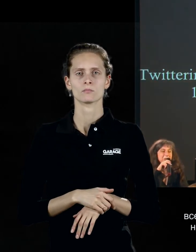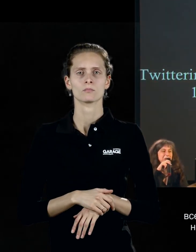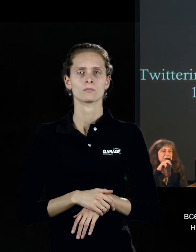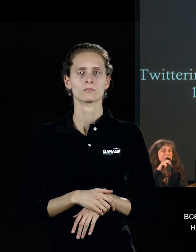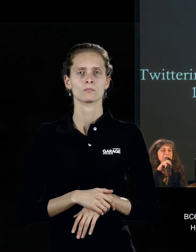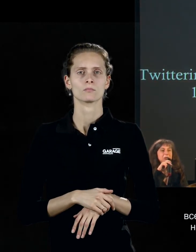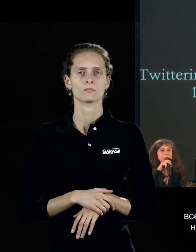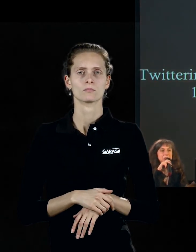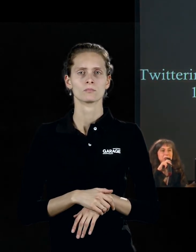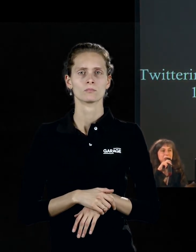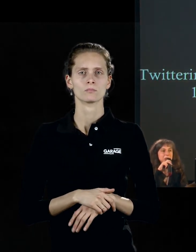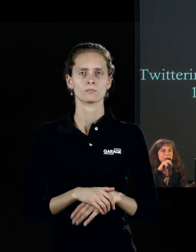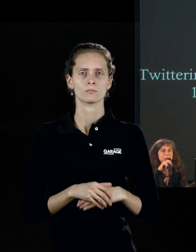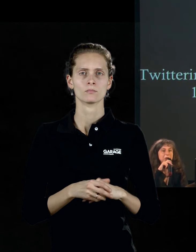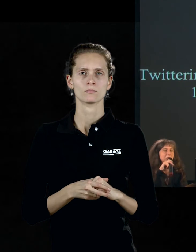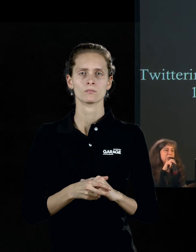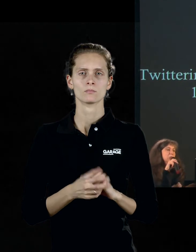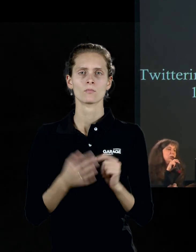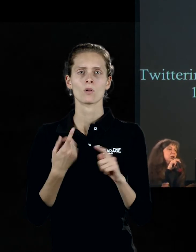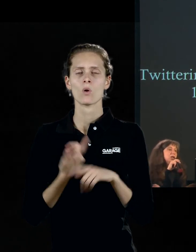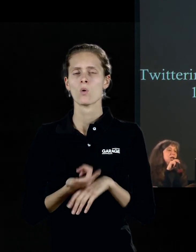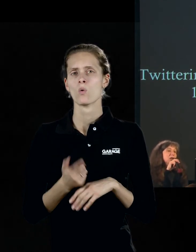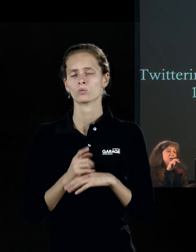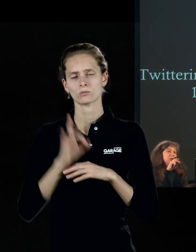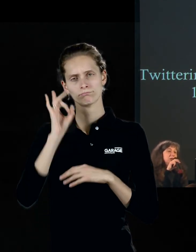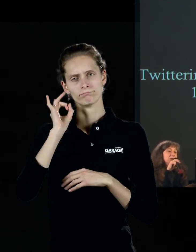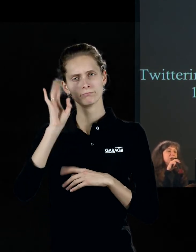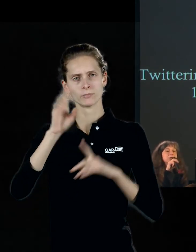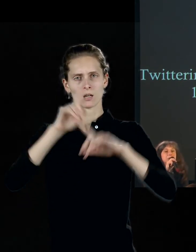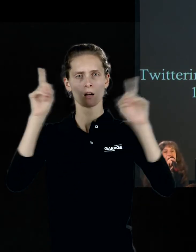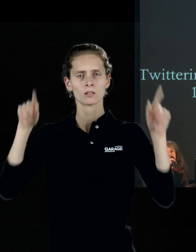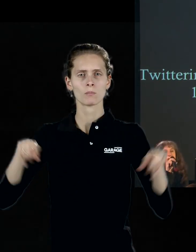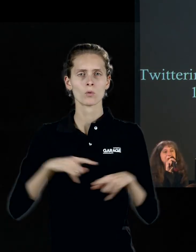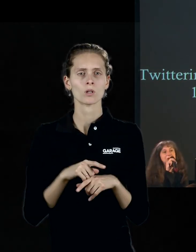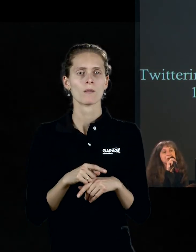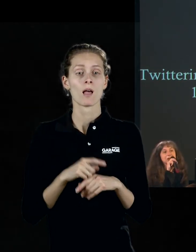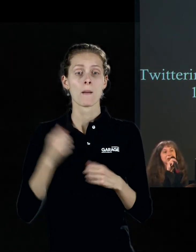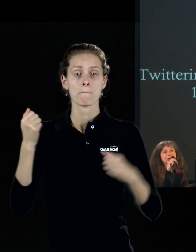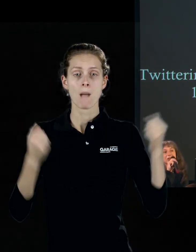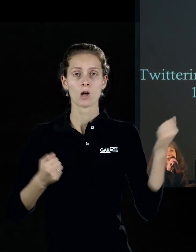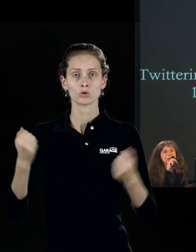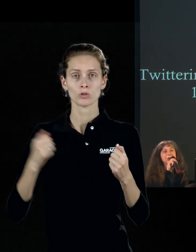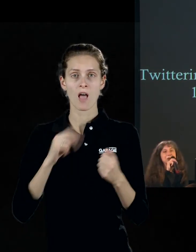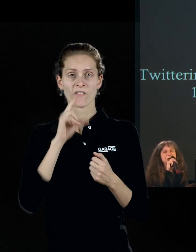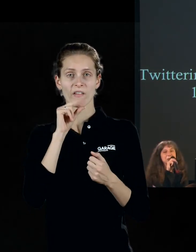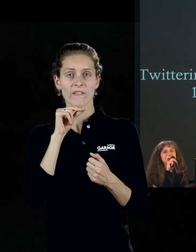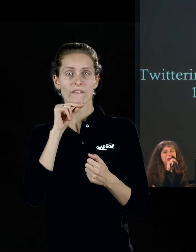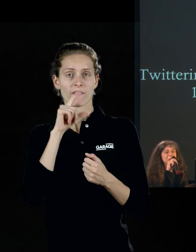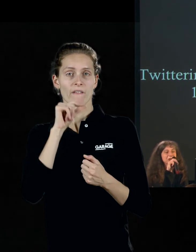анализ извращений. И вот тоже очень знаменитая работа «Чирикающая машина».